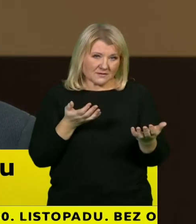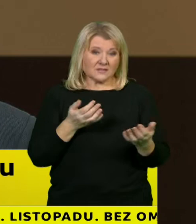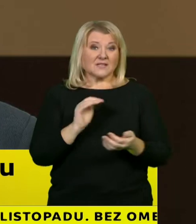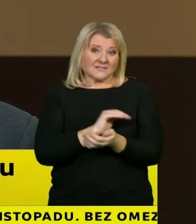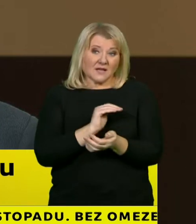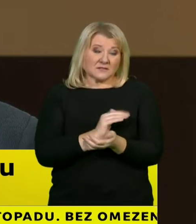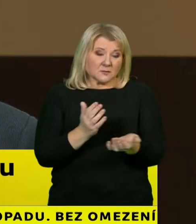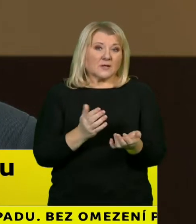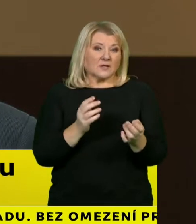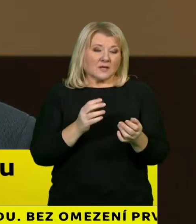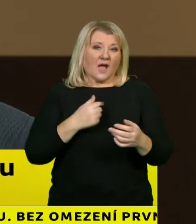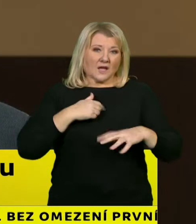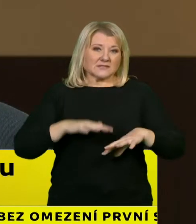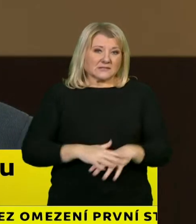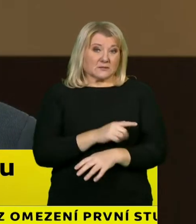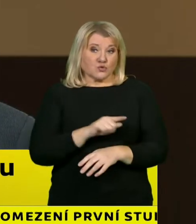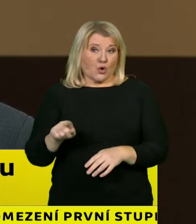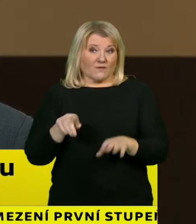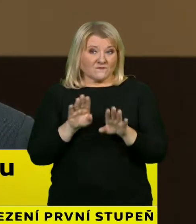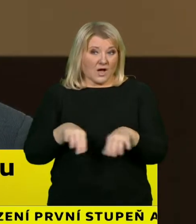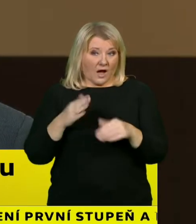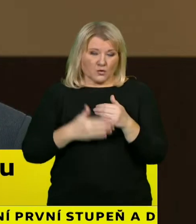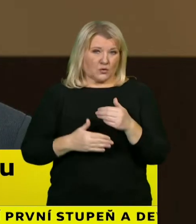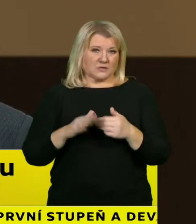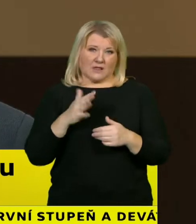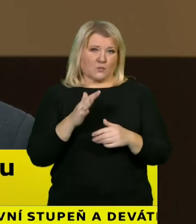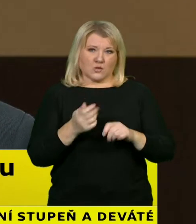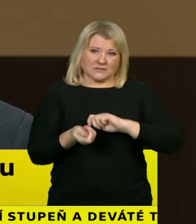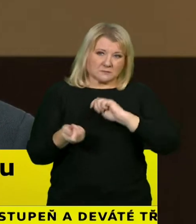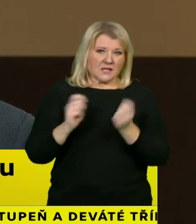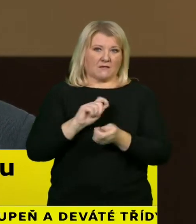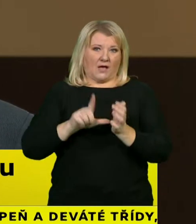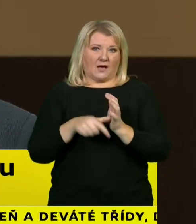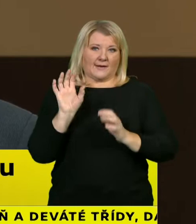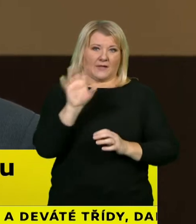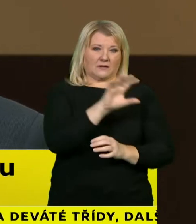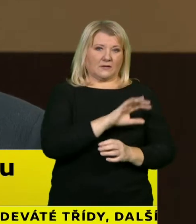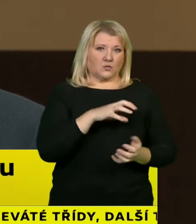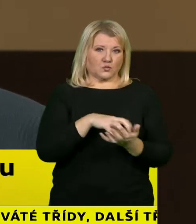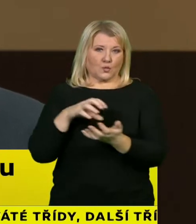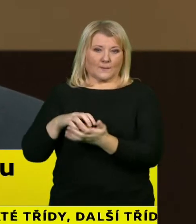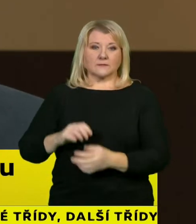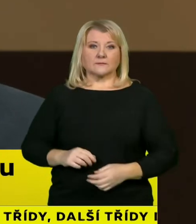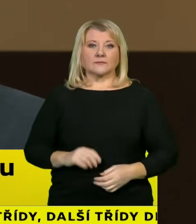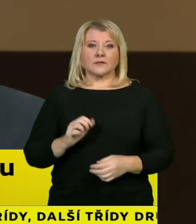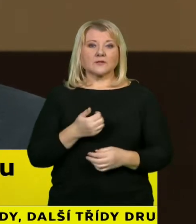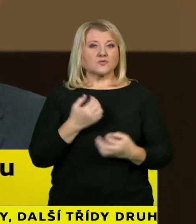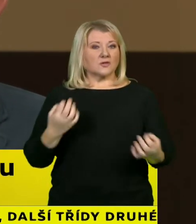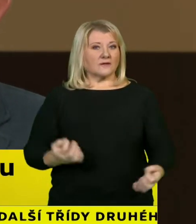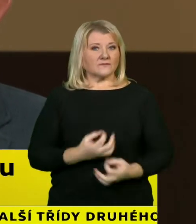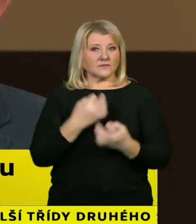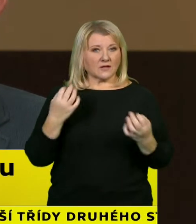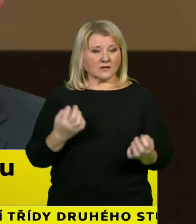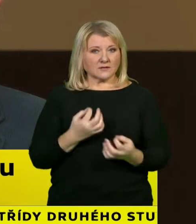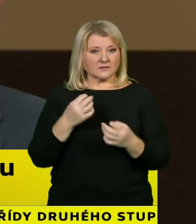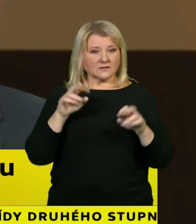slovy do Vánoc si nemyslím, že by se tak dělo. Já děkuji a poprosím ještě dotazy k tématu tiskové konference, vzhledu k